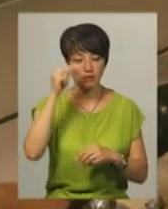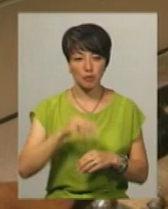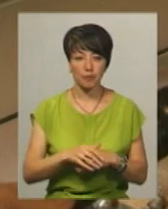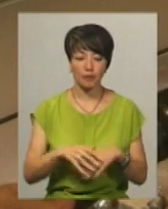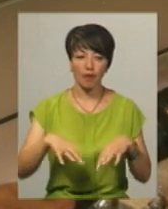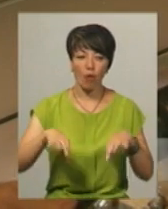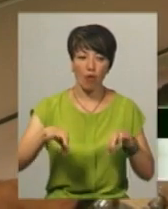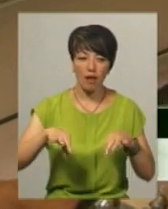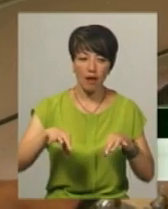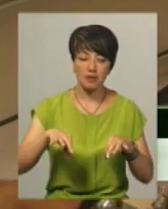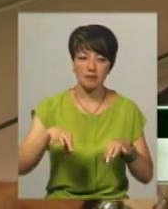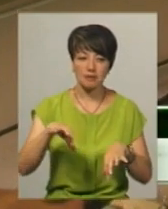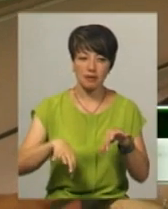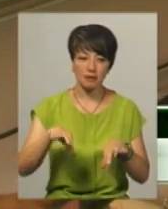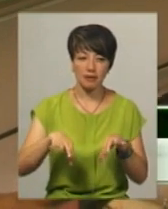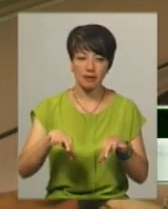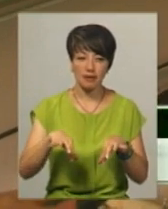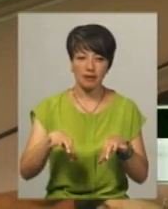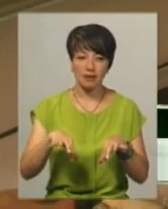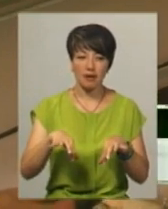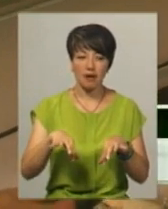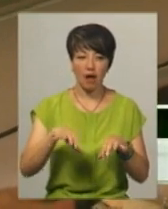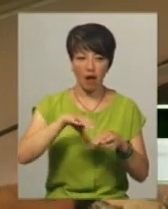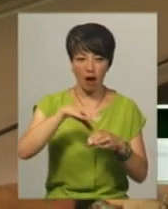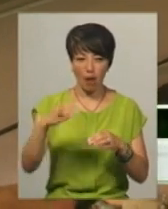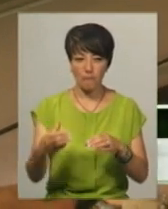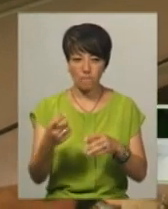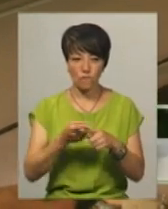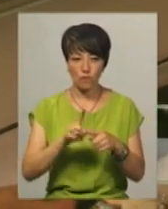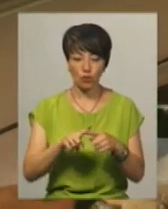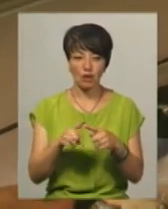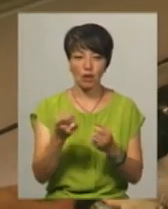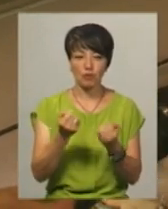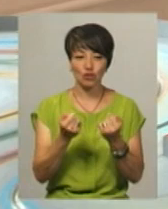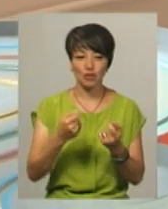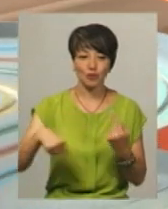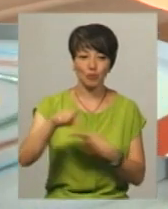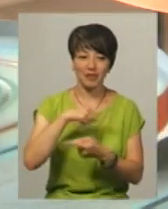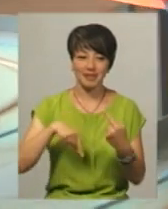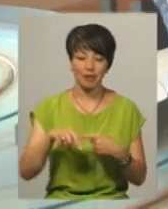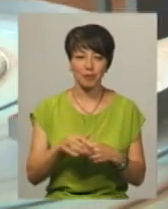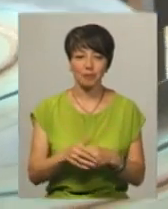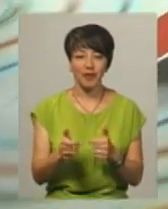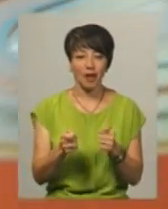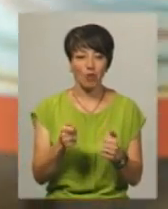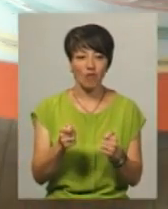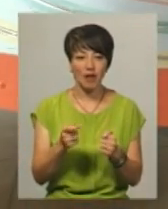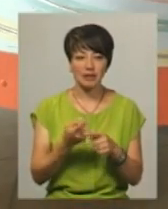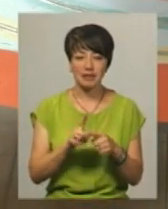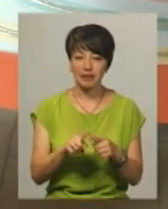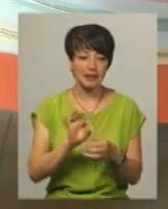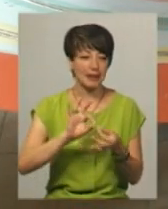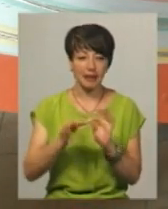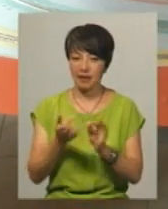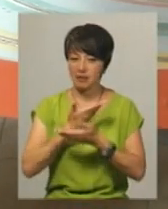Кольоса, раму для машинки, щоб їздила. Керувати моделью автівки на такій трасі не